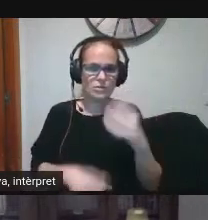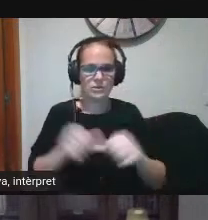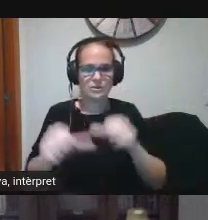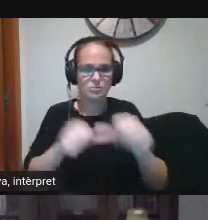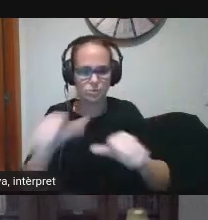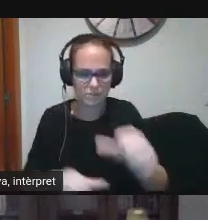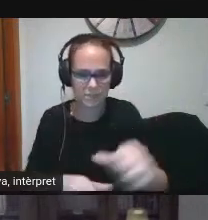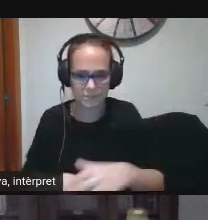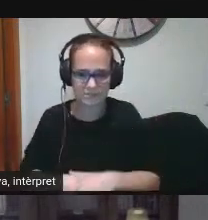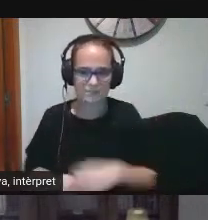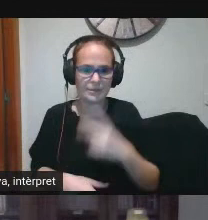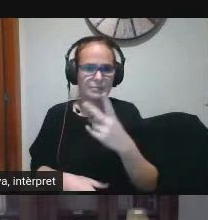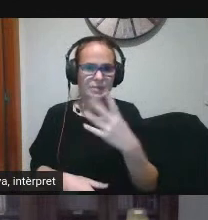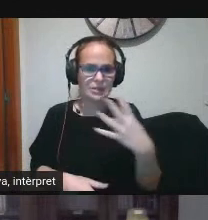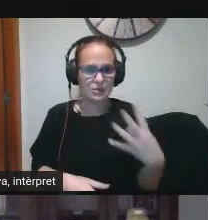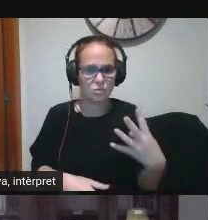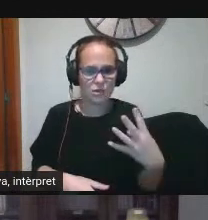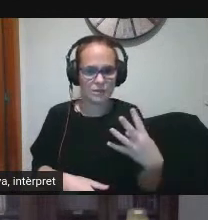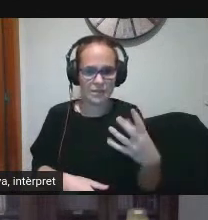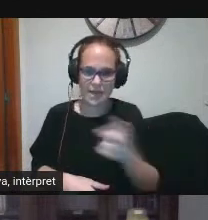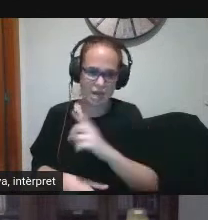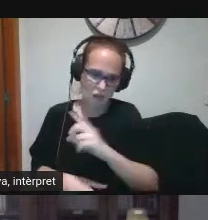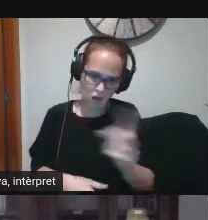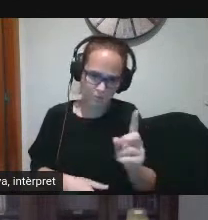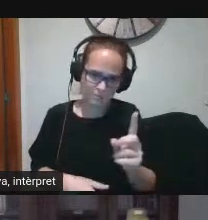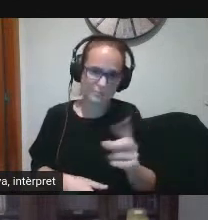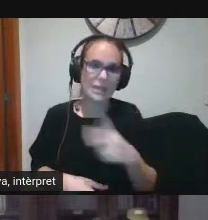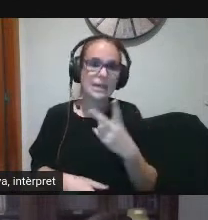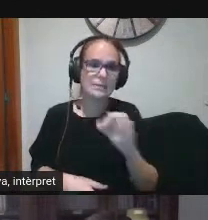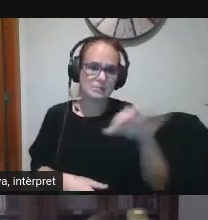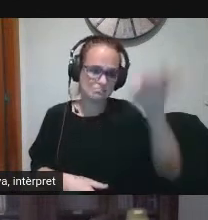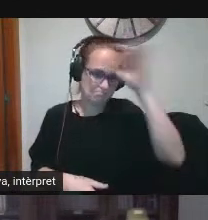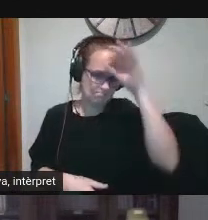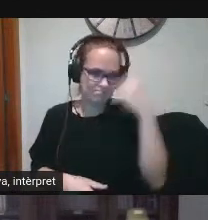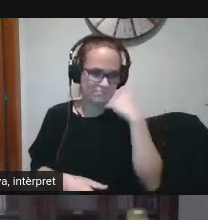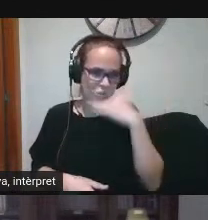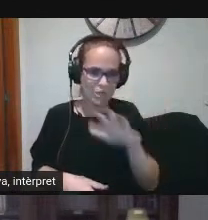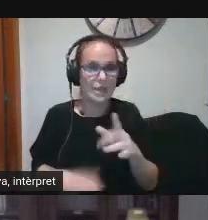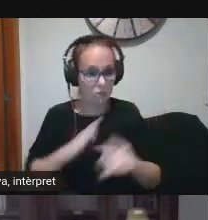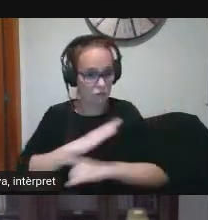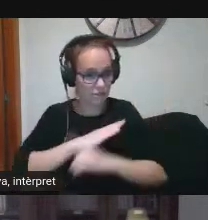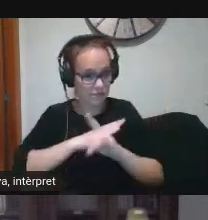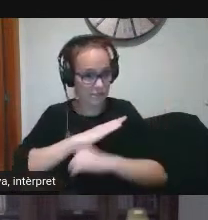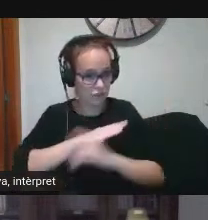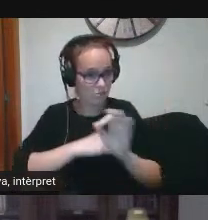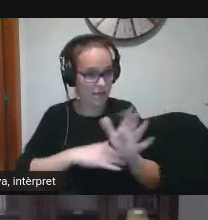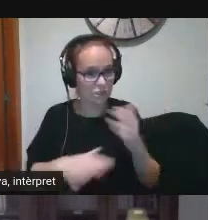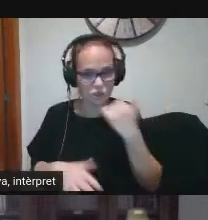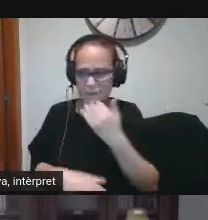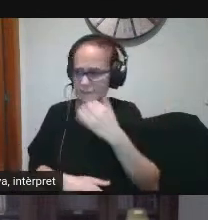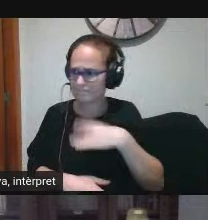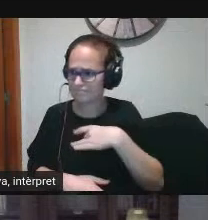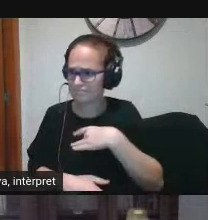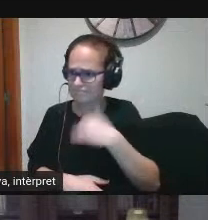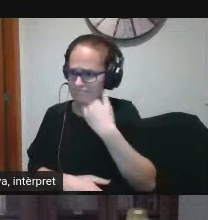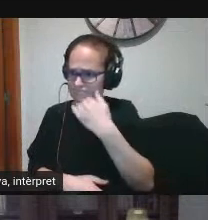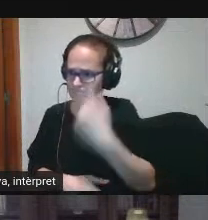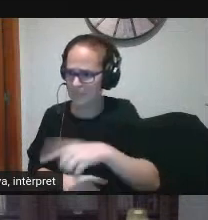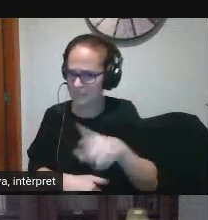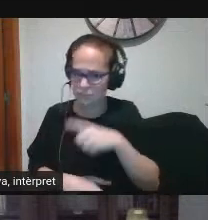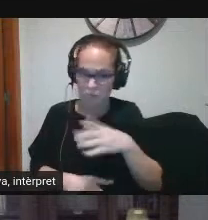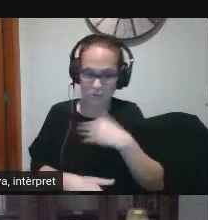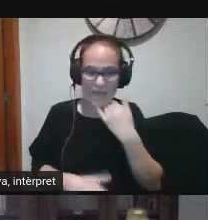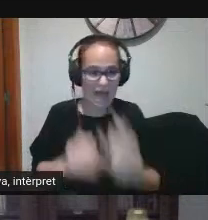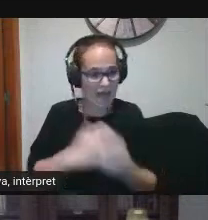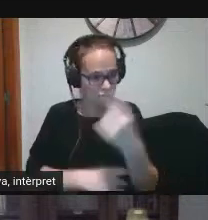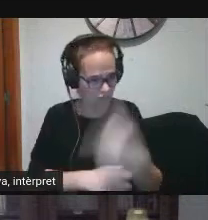24 no i 20 no ho saben és un símptoma no sé si ho tinc o no ho tinc això vol dir que alguna cosa ens